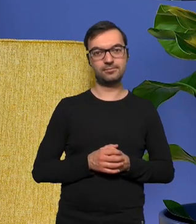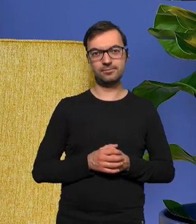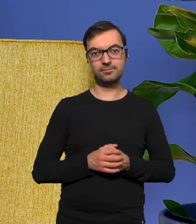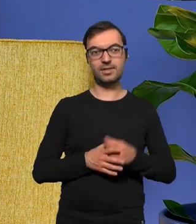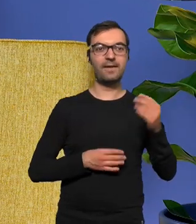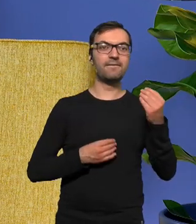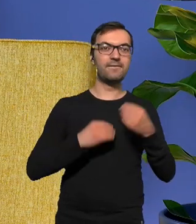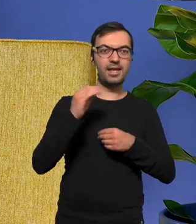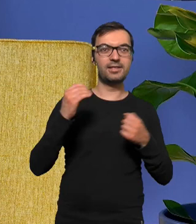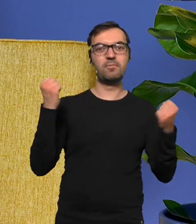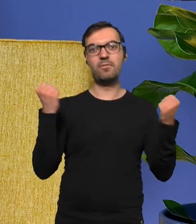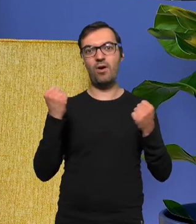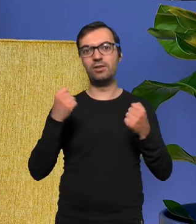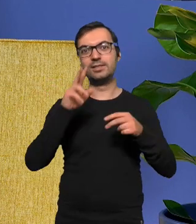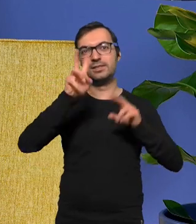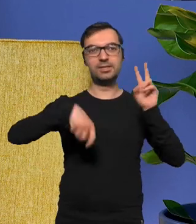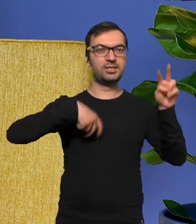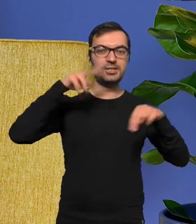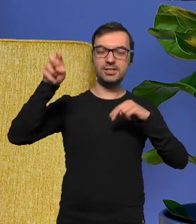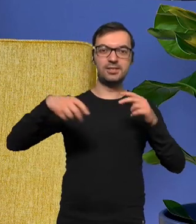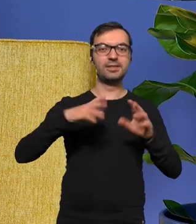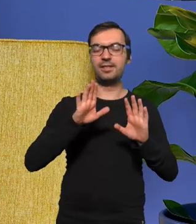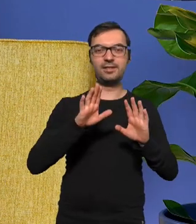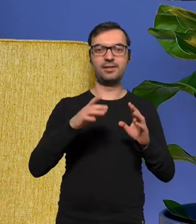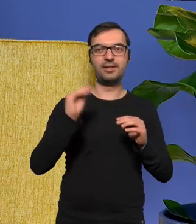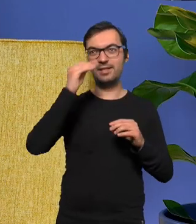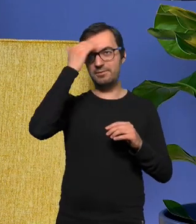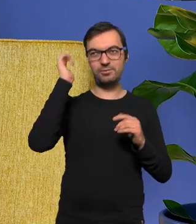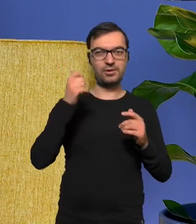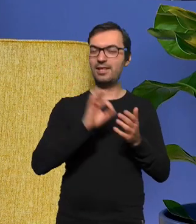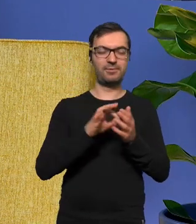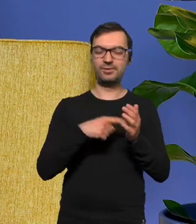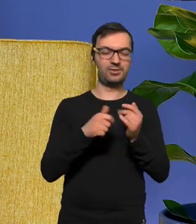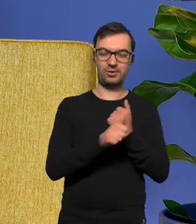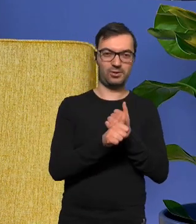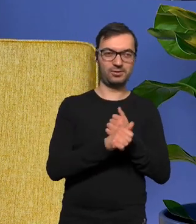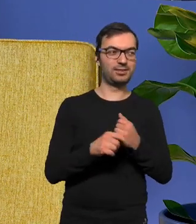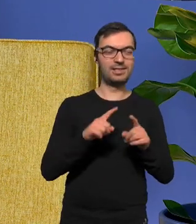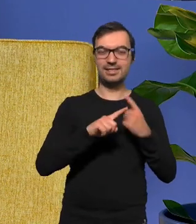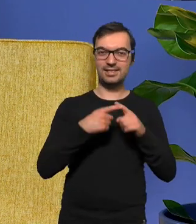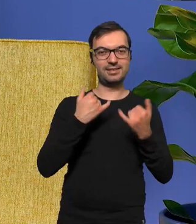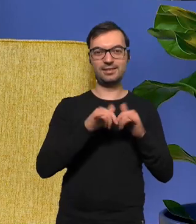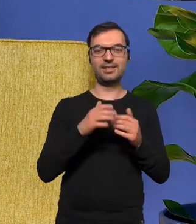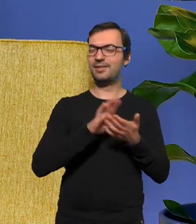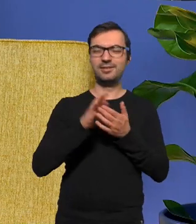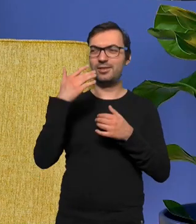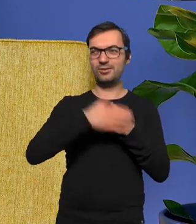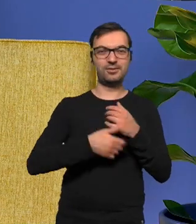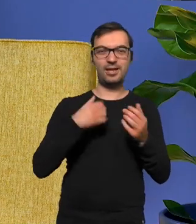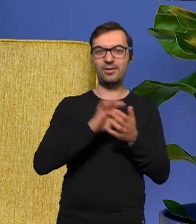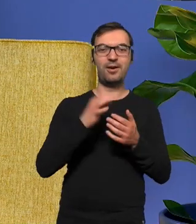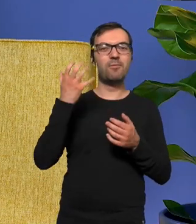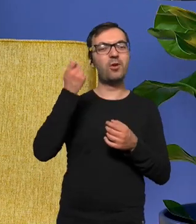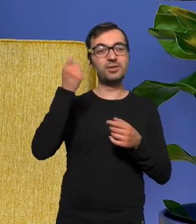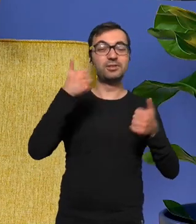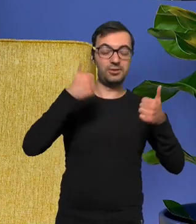więcej i mocniej czerpać tylko jeszcze nie wiem co ale na pewno nie to jakby nie dokończyłem bo pociąg jechał